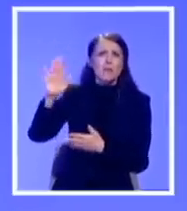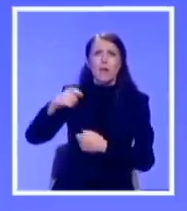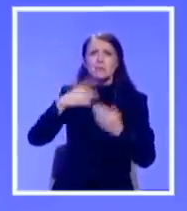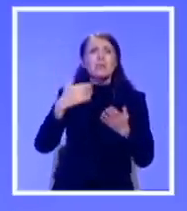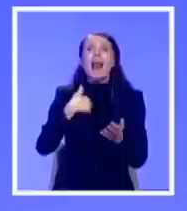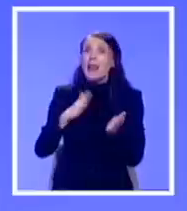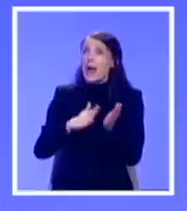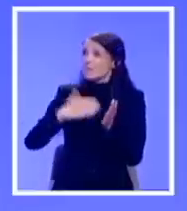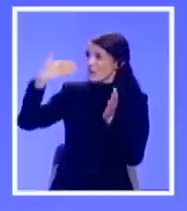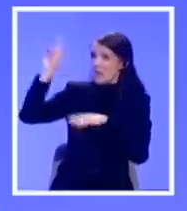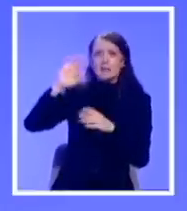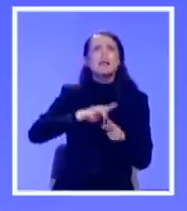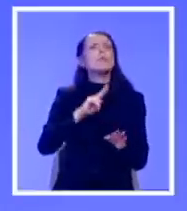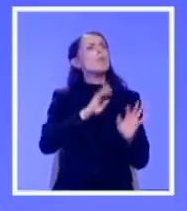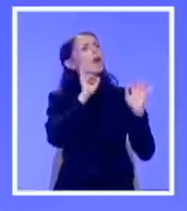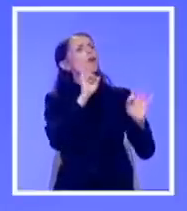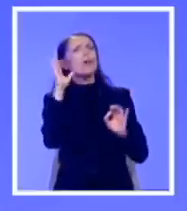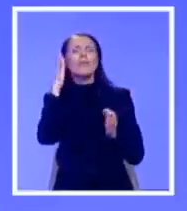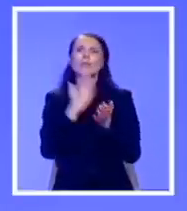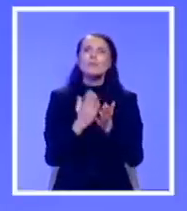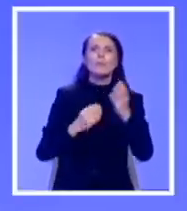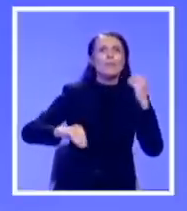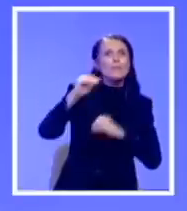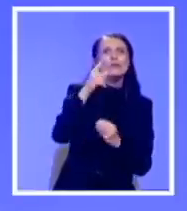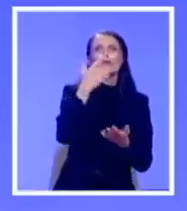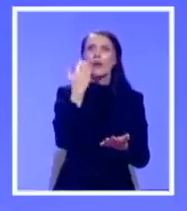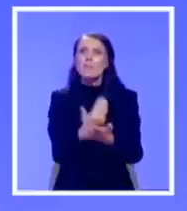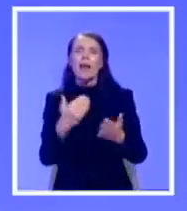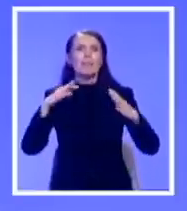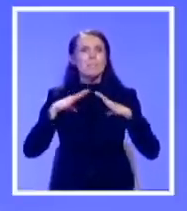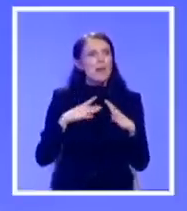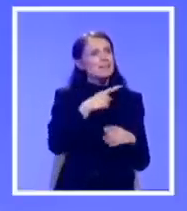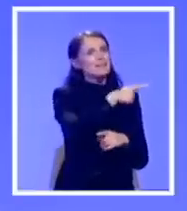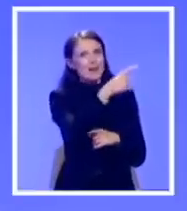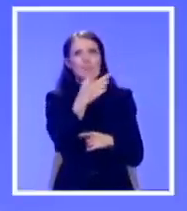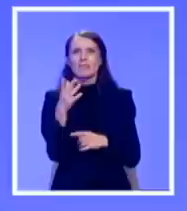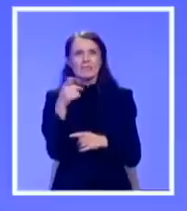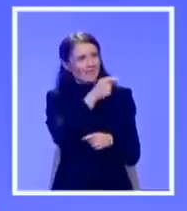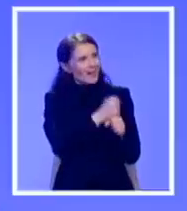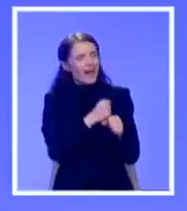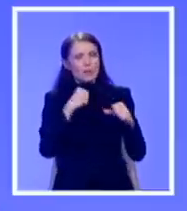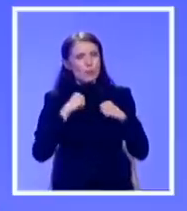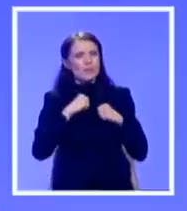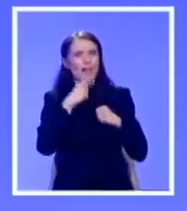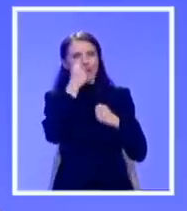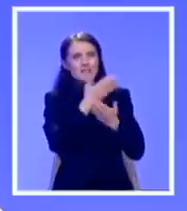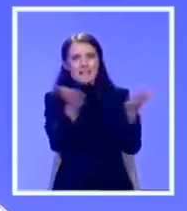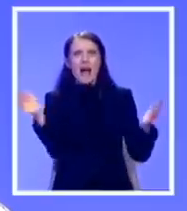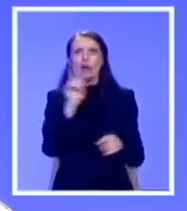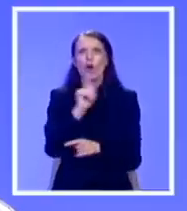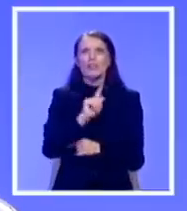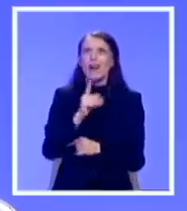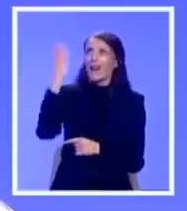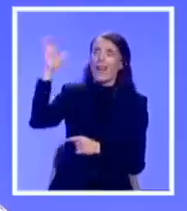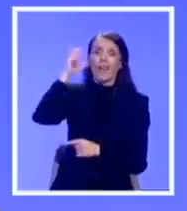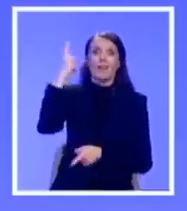i penzije, da smo imali jednu normalnu vlast koju bi radila u interesu naroda i građana, a ne režimske kamarile. Umeđu vremenu, dok